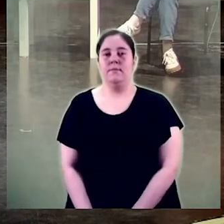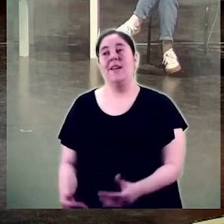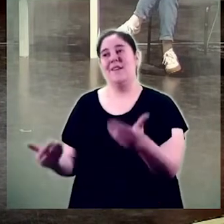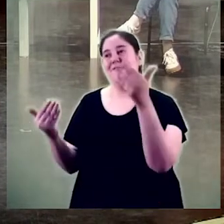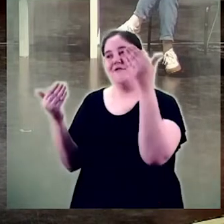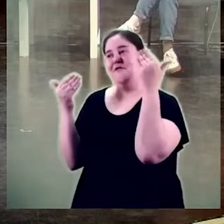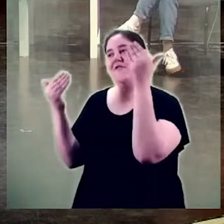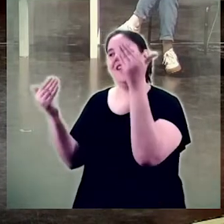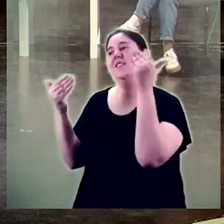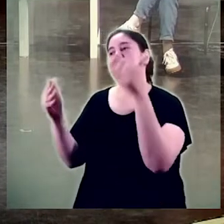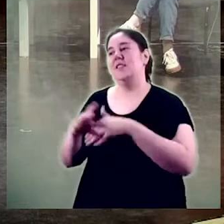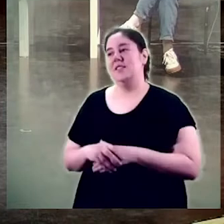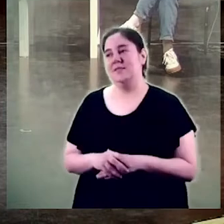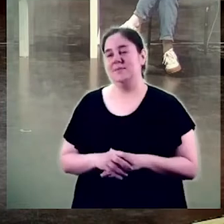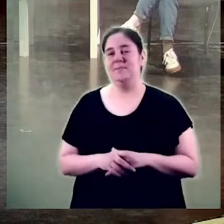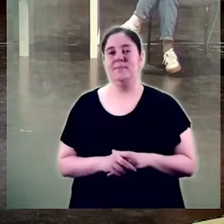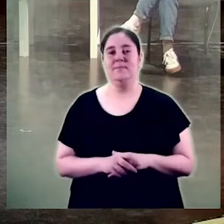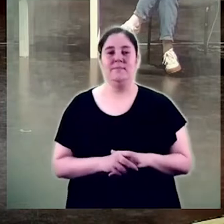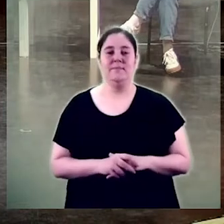felicitats